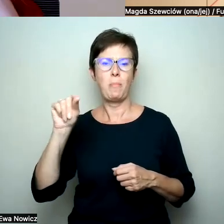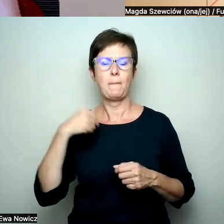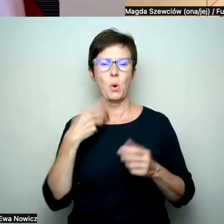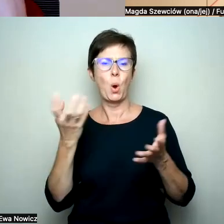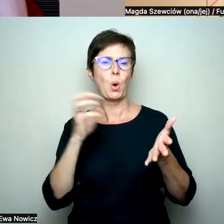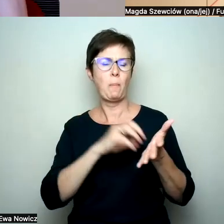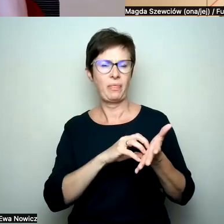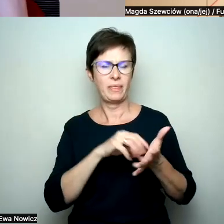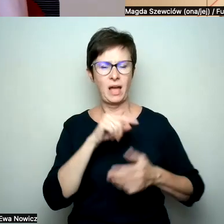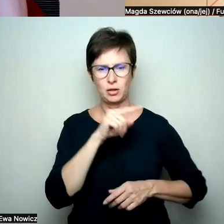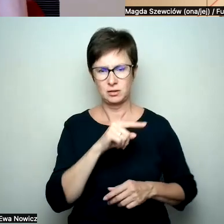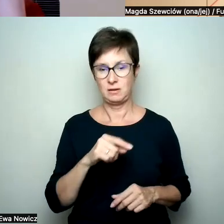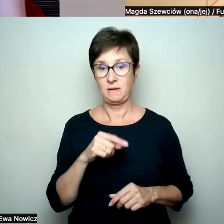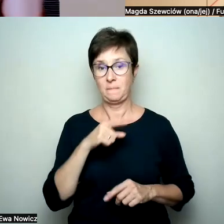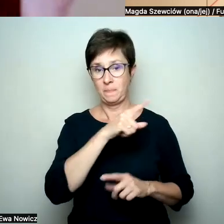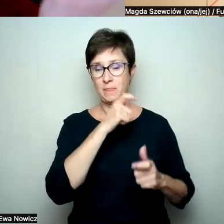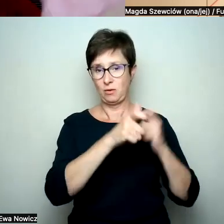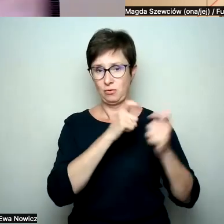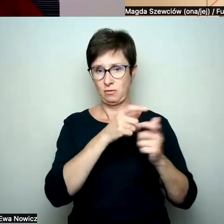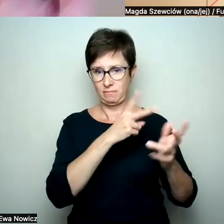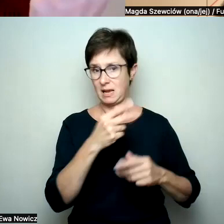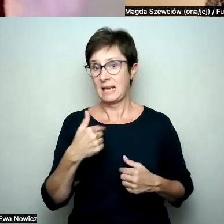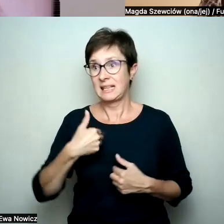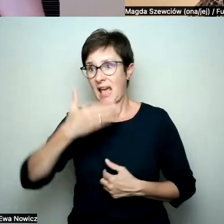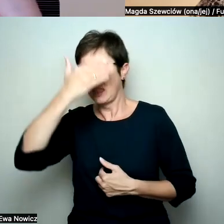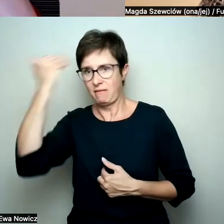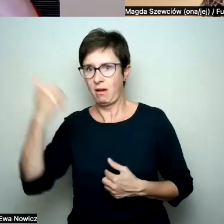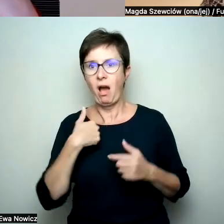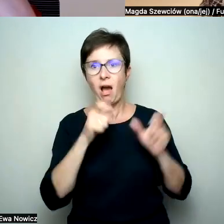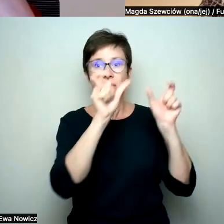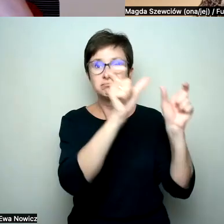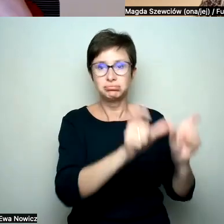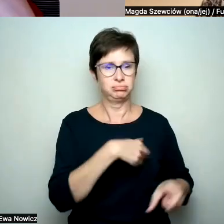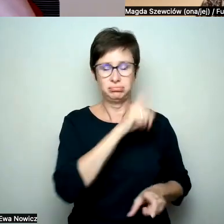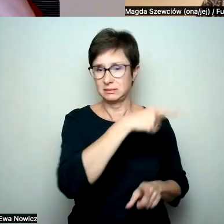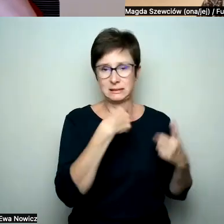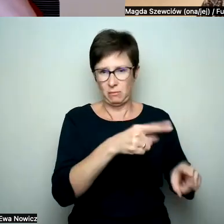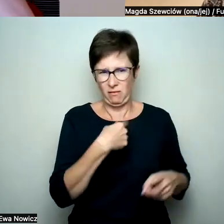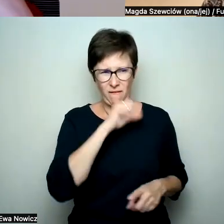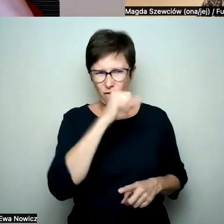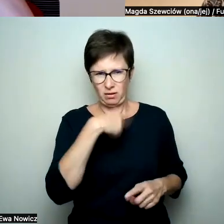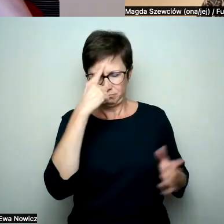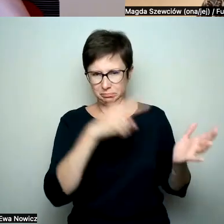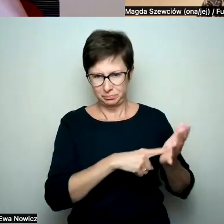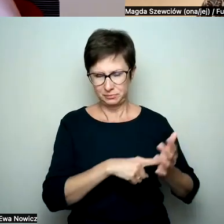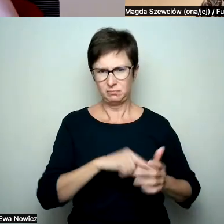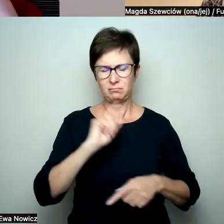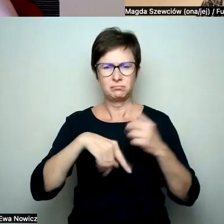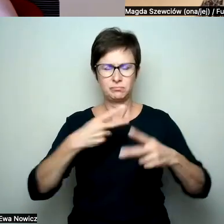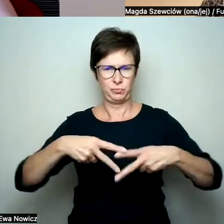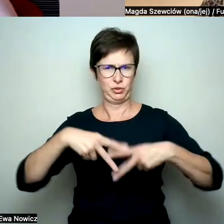I w momencie, kiedy oni to zrobili, ja oczywiście tego nie wiedziałam, bo nie śledzę tych treści, to jednego dnia przyszło do mnie,